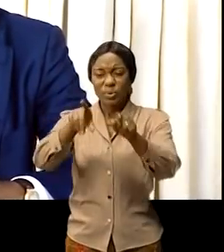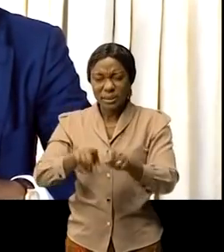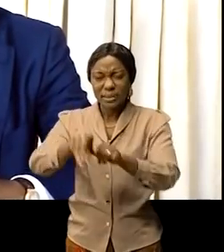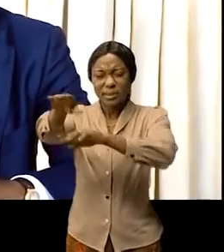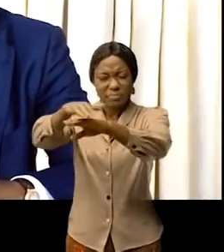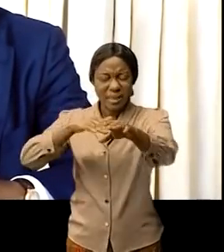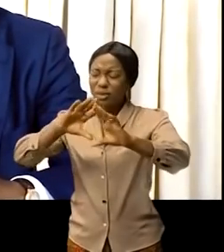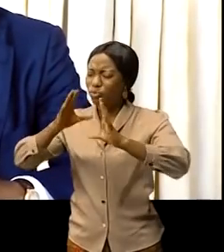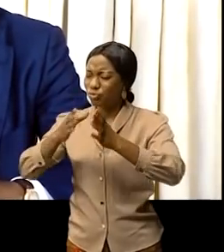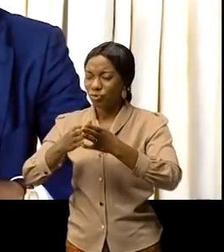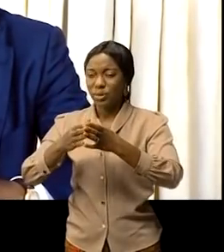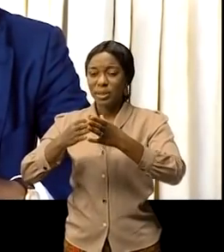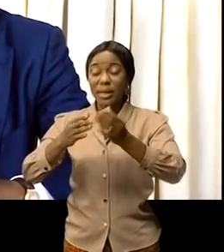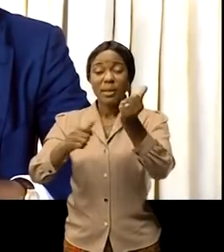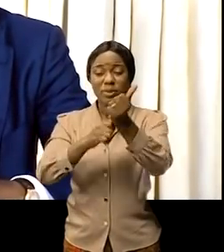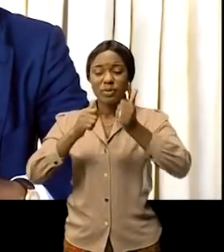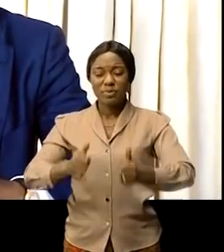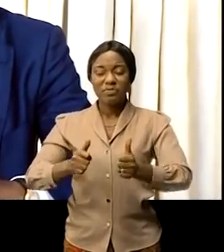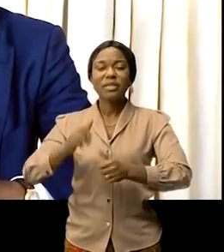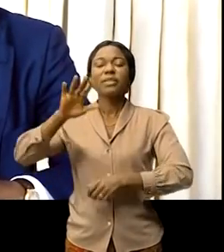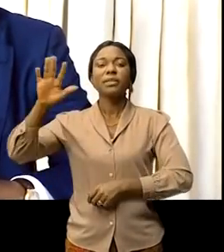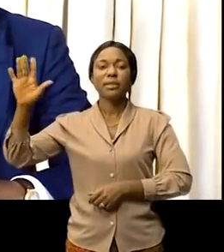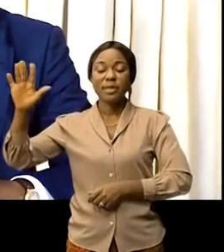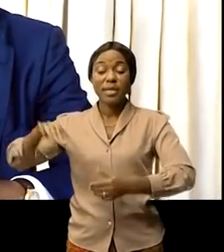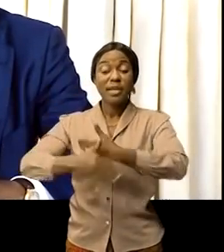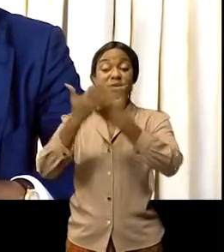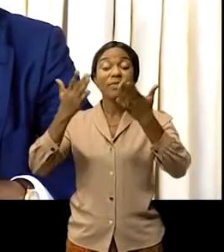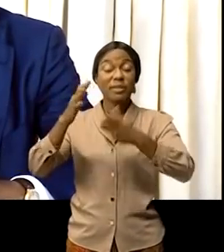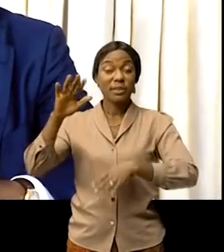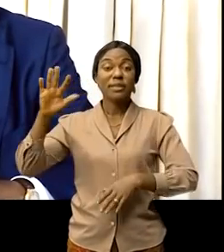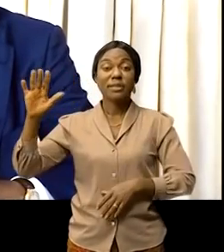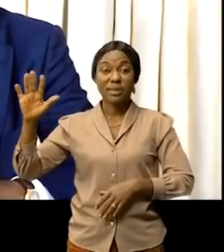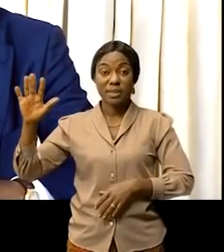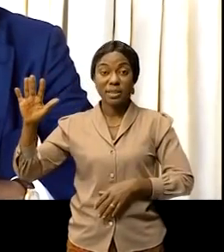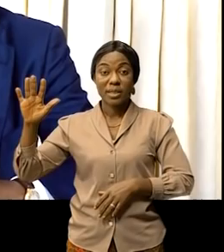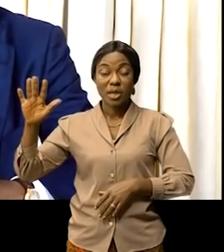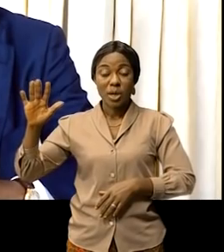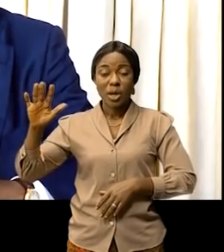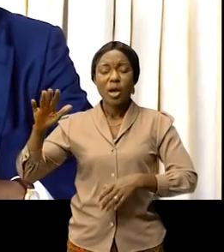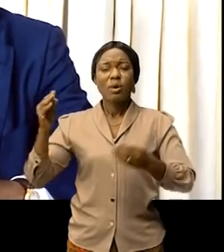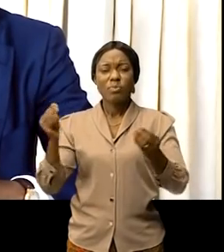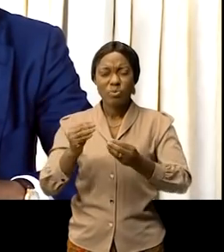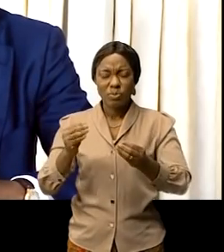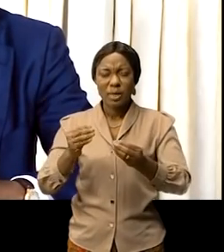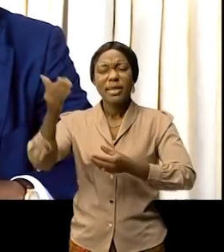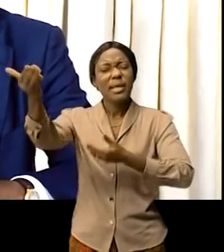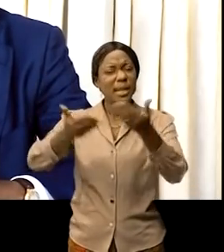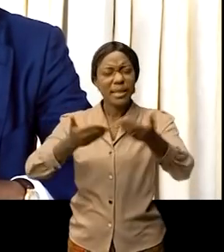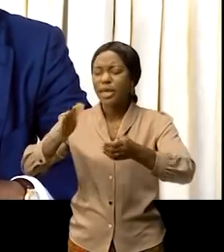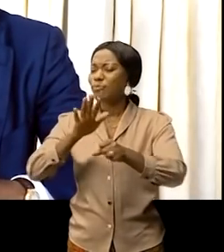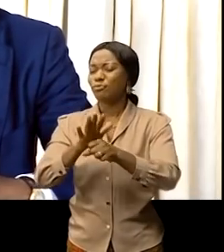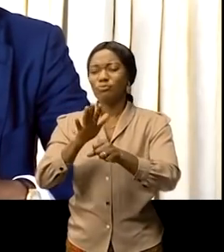Kinoises et Kinois que la ville de Kinshasa est réputée pour seule hospitalité légendaire